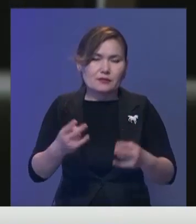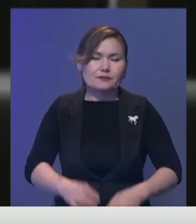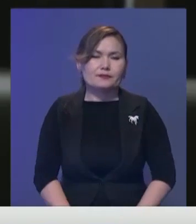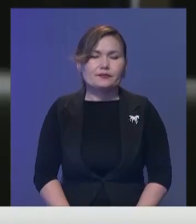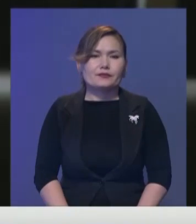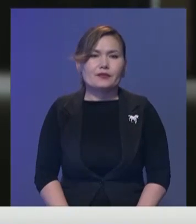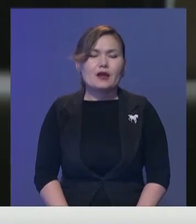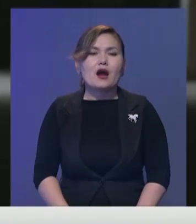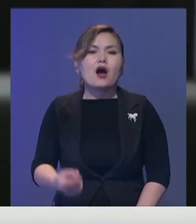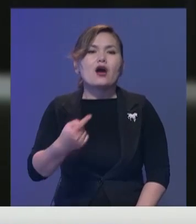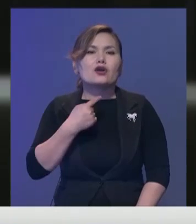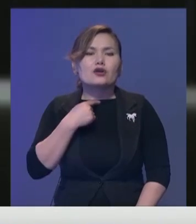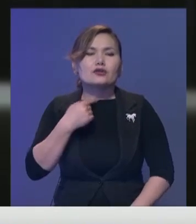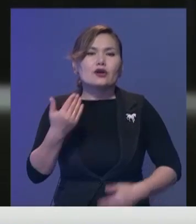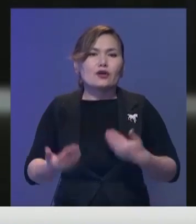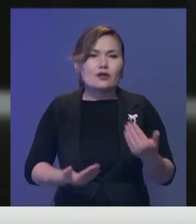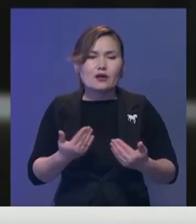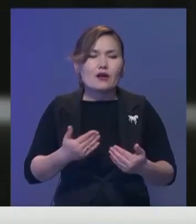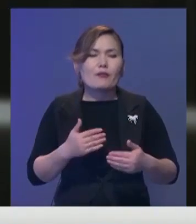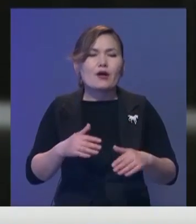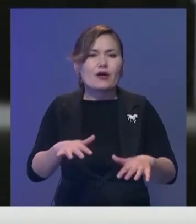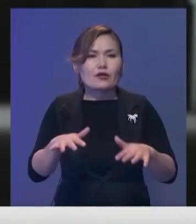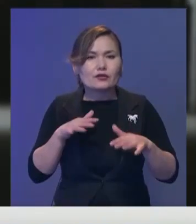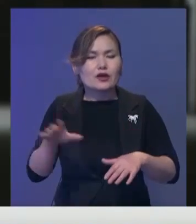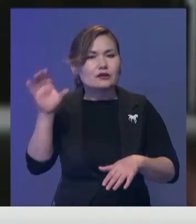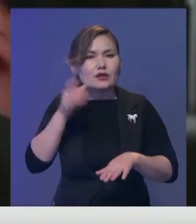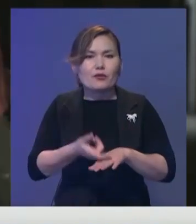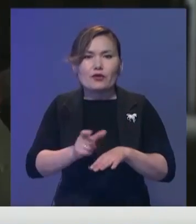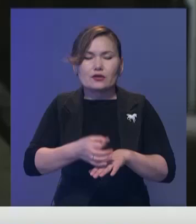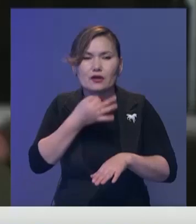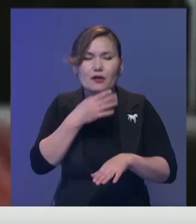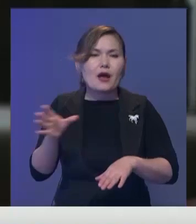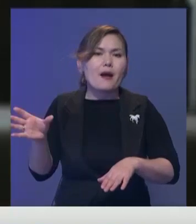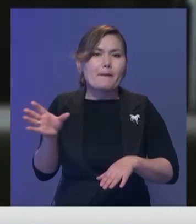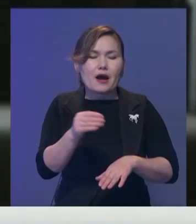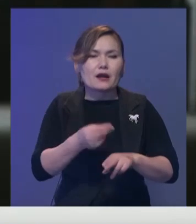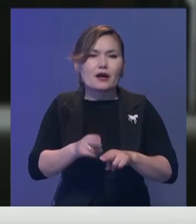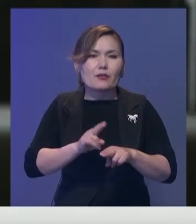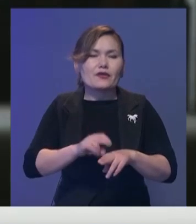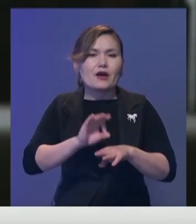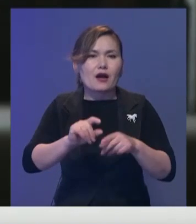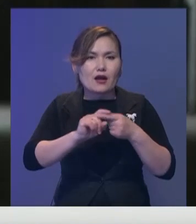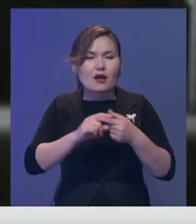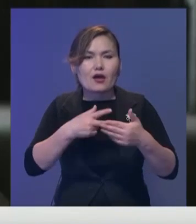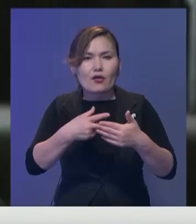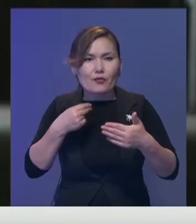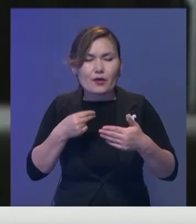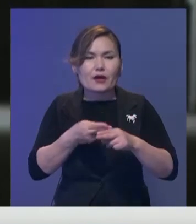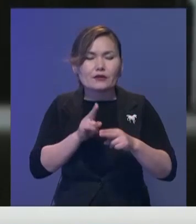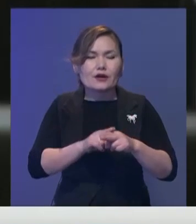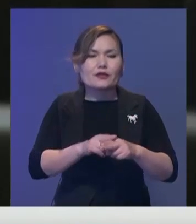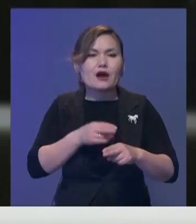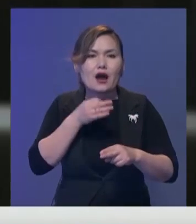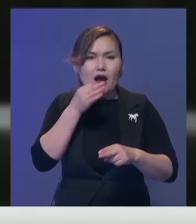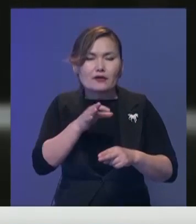Жанды дауыстағы концертке қатыспағалы қай заман, бәрі керемет өттім. Бағарлығымыз коронавирус қатыс тапсырғасын қауіпсіздігіміз үшін